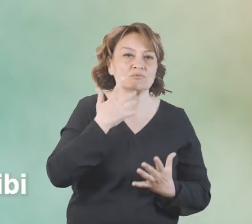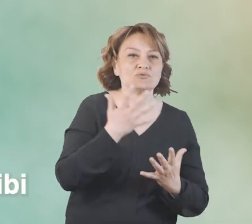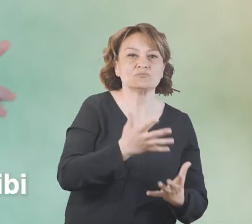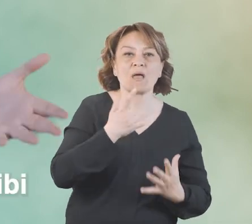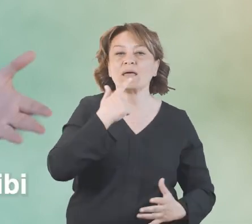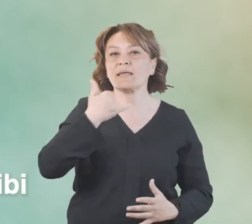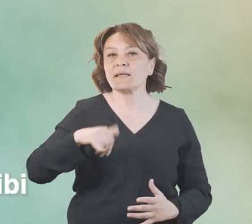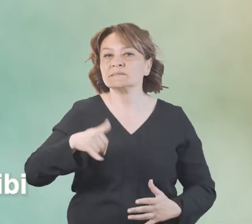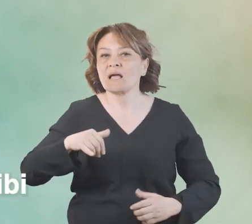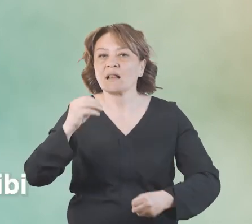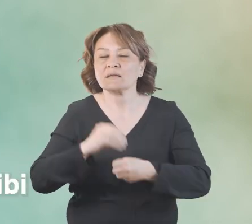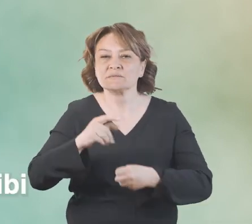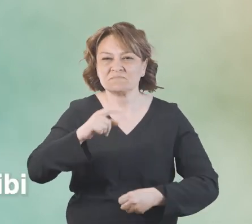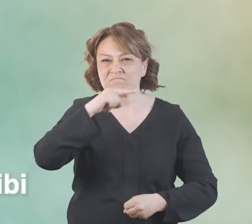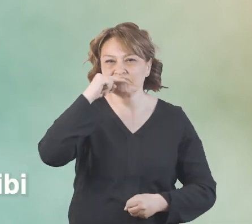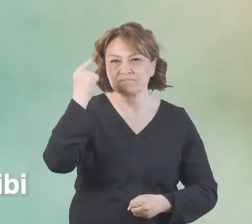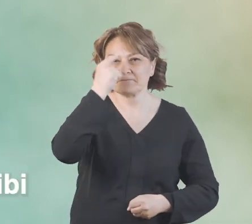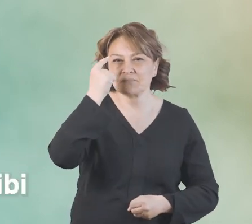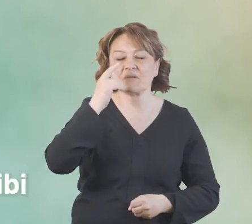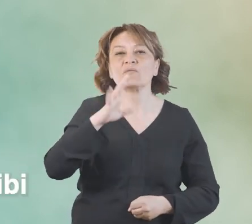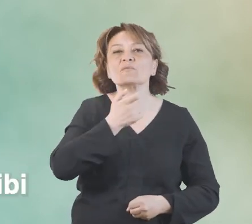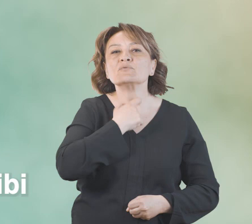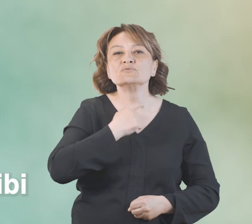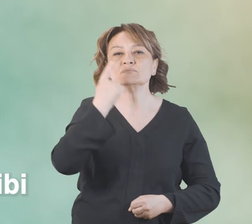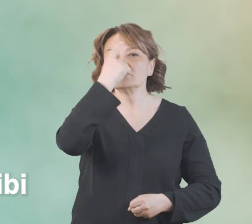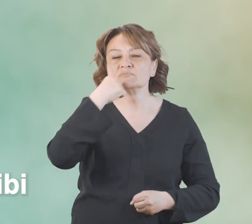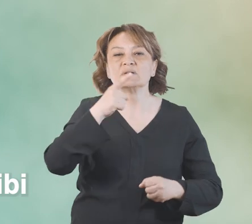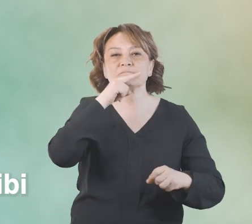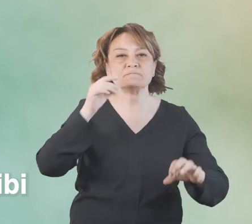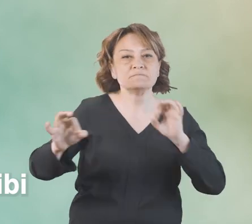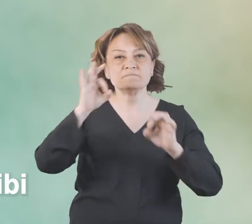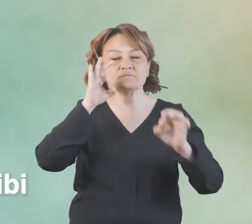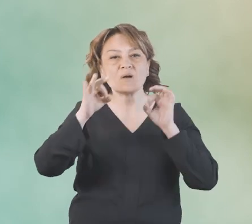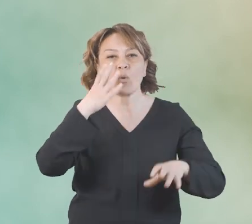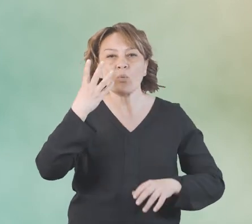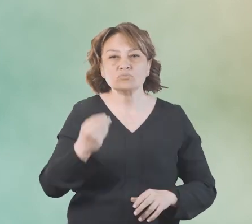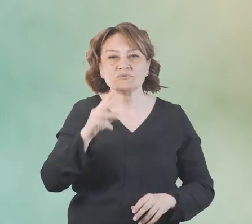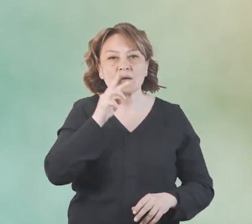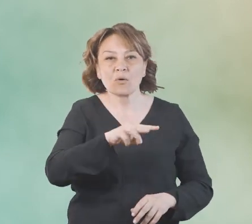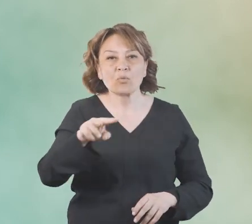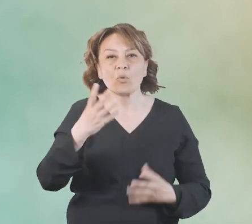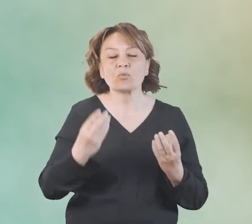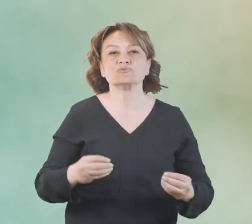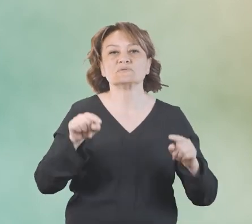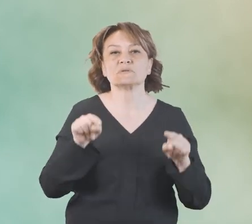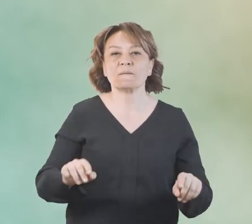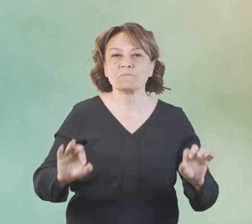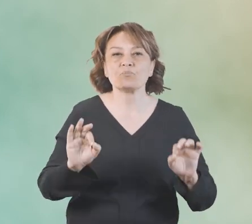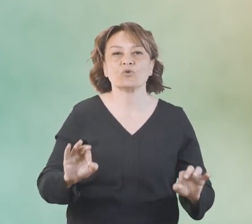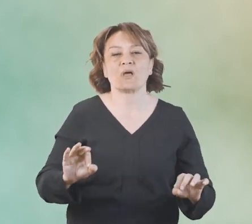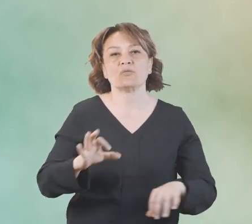kusma, ishal, kızarmış gözler, yüz, boğaz ve damakta kırmızı noktalar gibi belirtiler görülmesi halinde